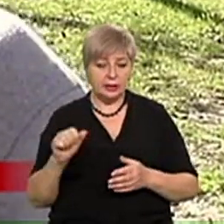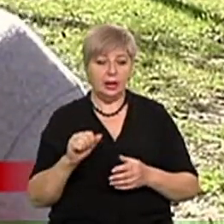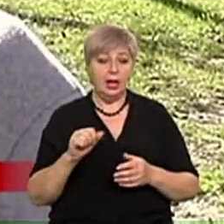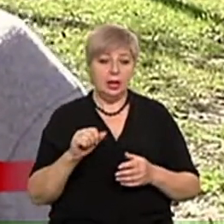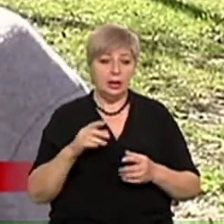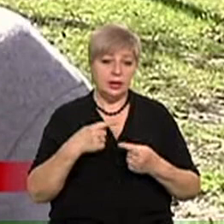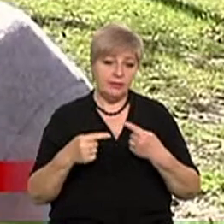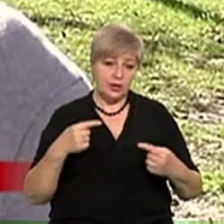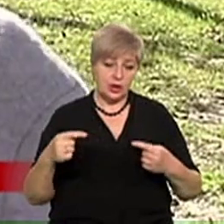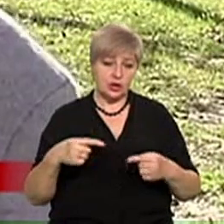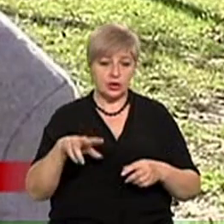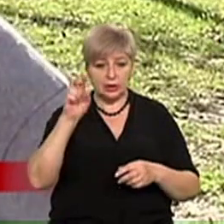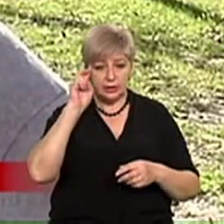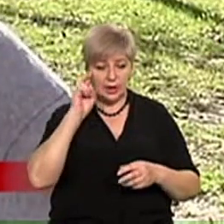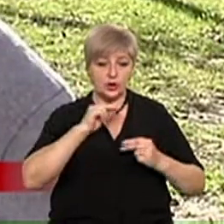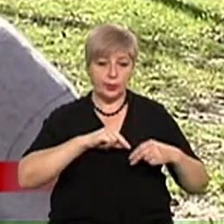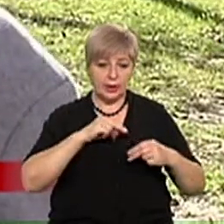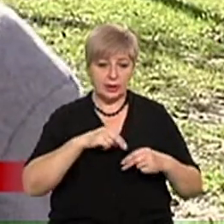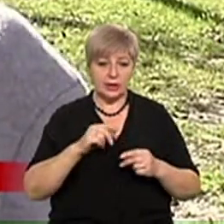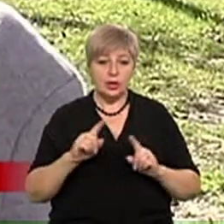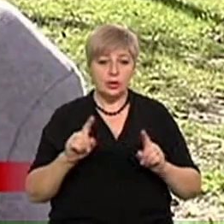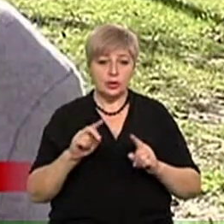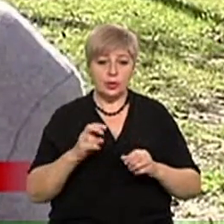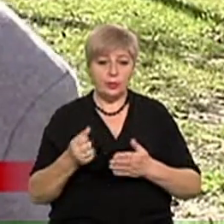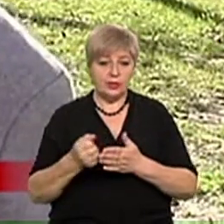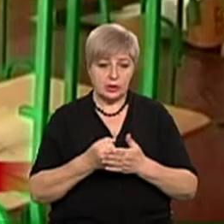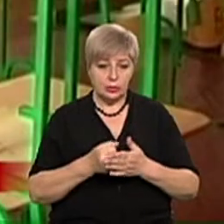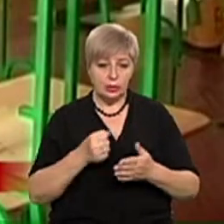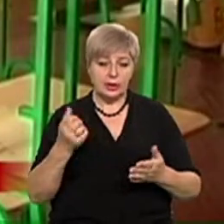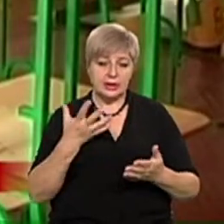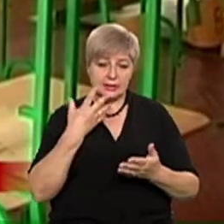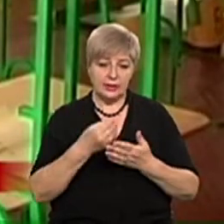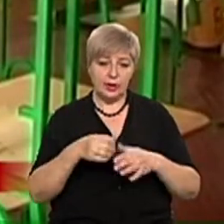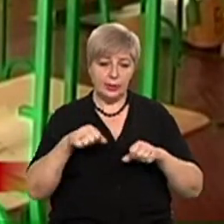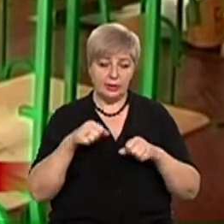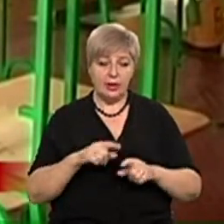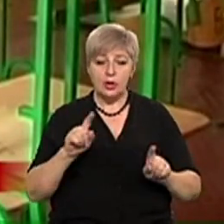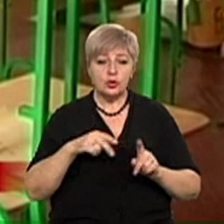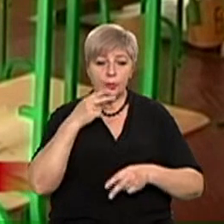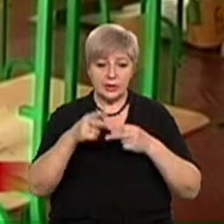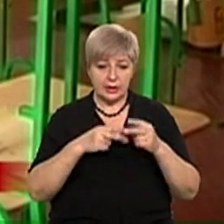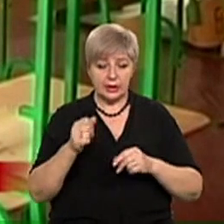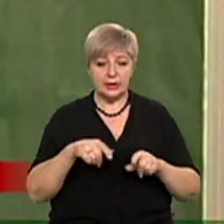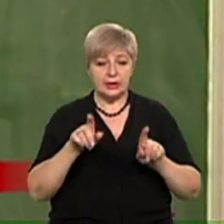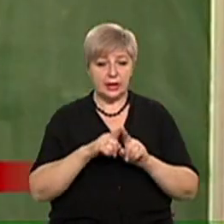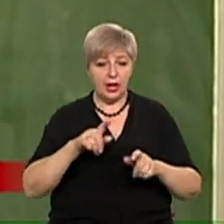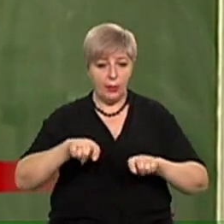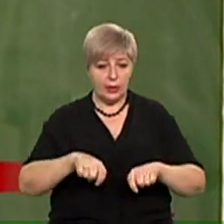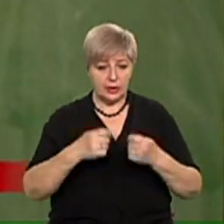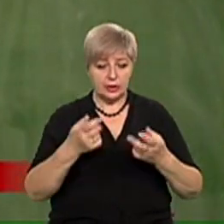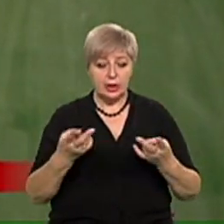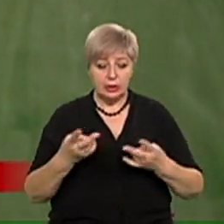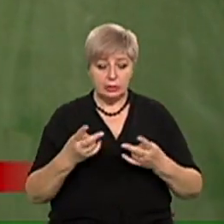ну і в інших в Держпраці, напевне, що для того, щоб відстояти свої права. Аби поскаржитися на таке порушення, слід подати до